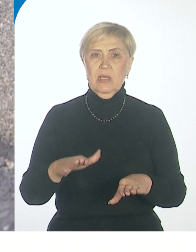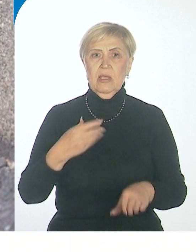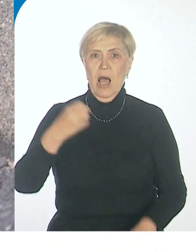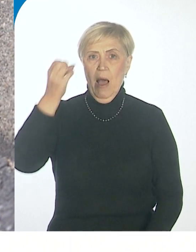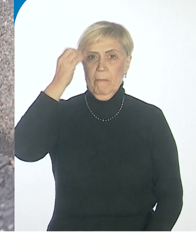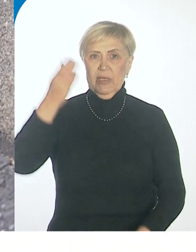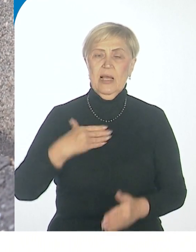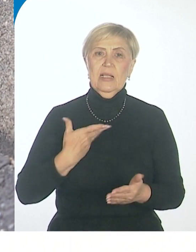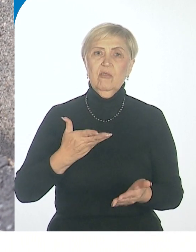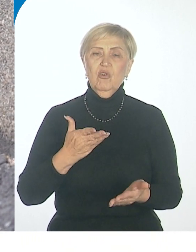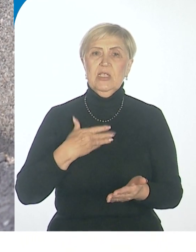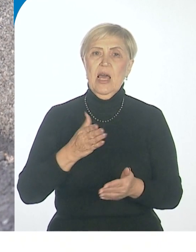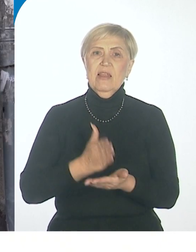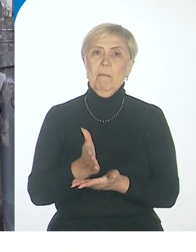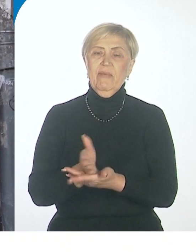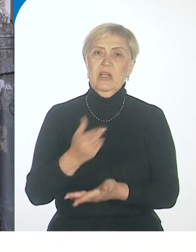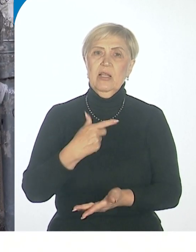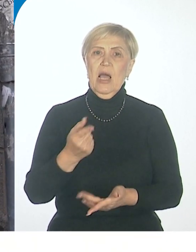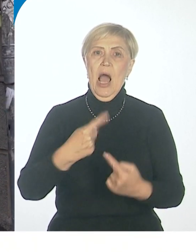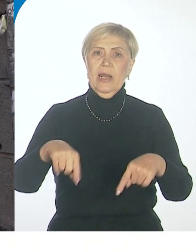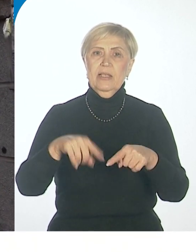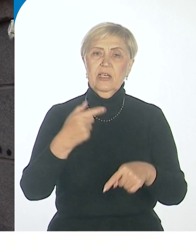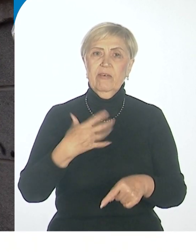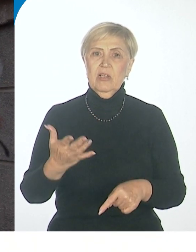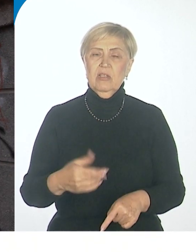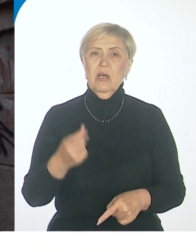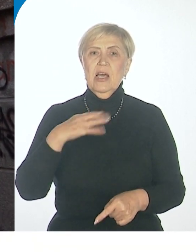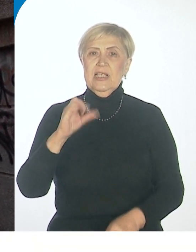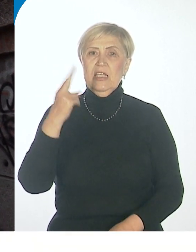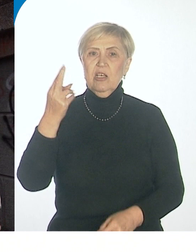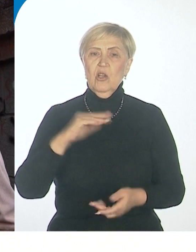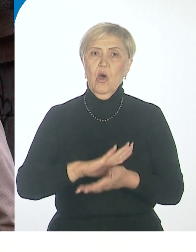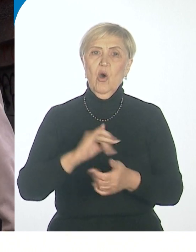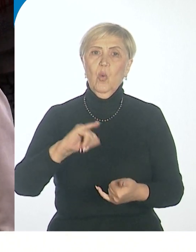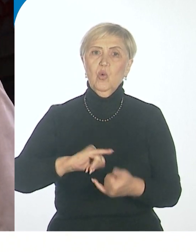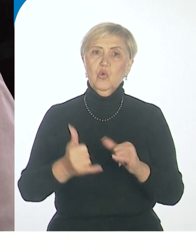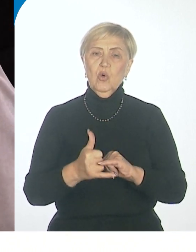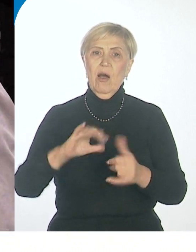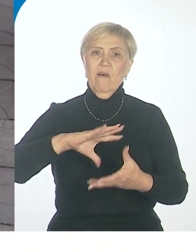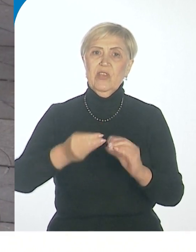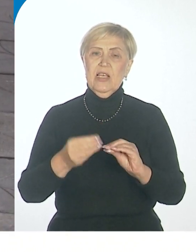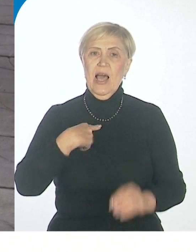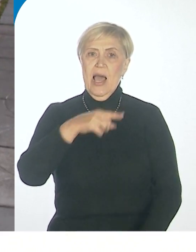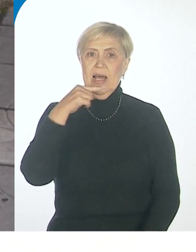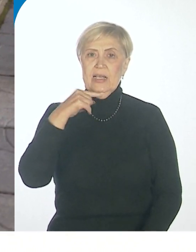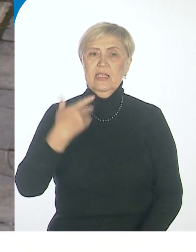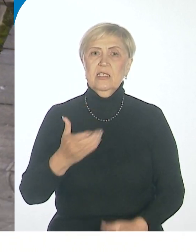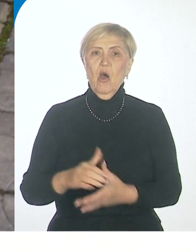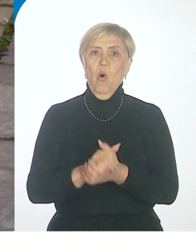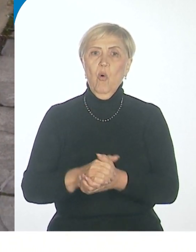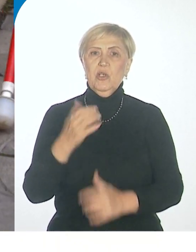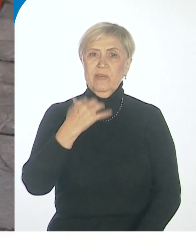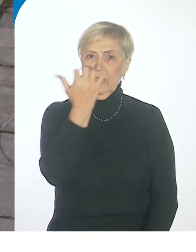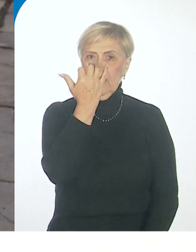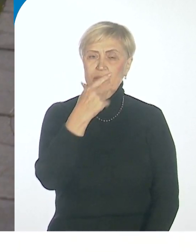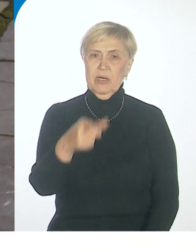направление — ориентирование в пространстве. Социальная услуга от Хабаровского городского отделения Всероссийского общества слепых. Специалист